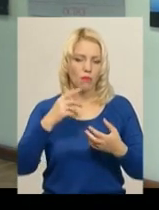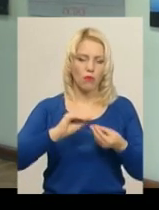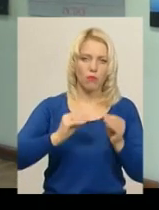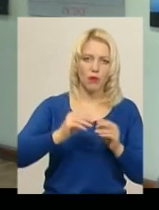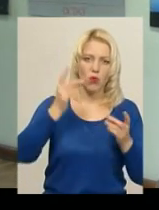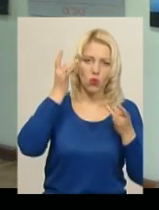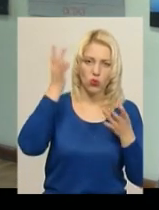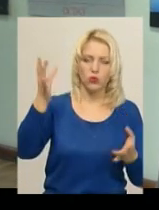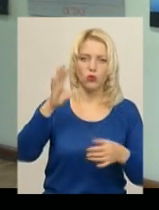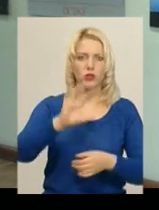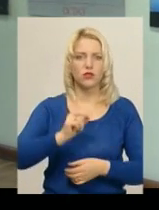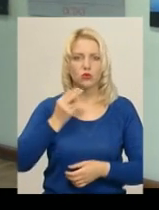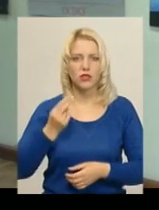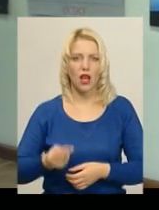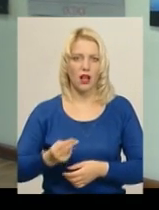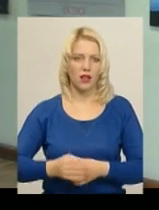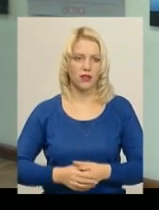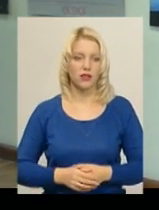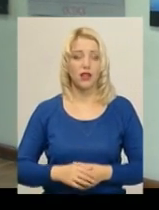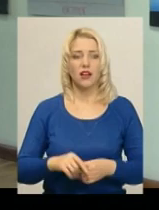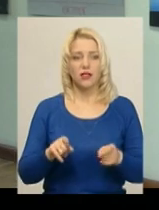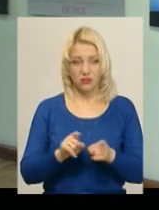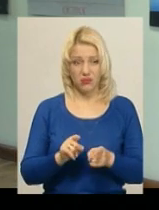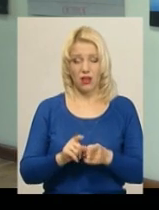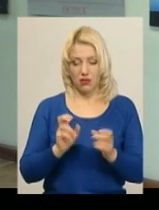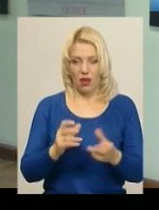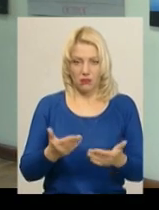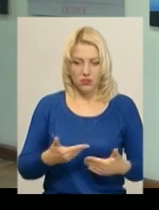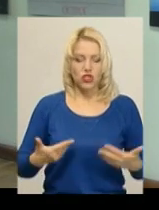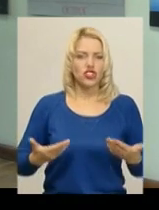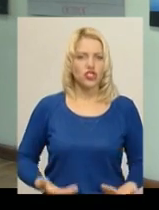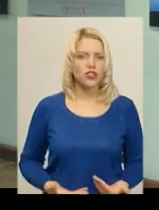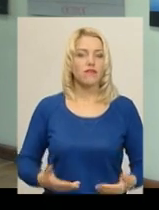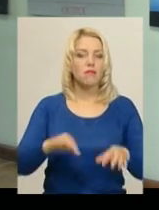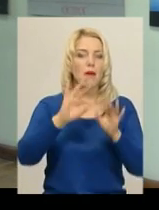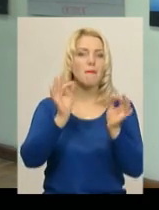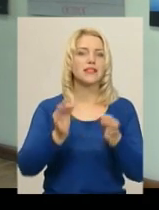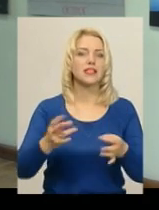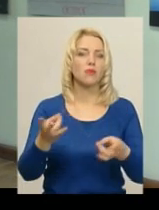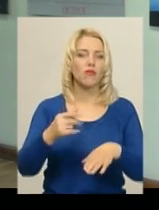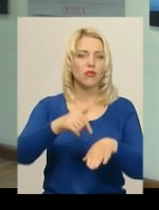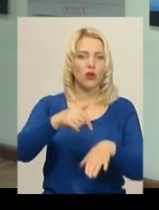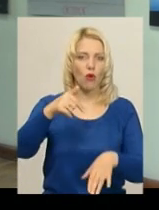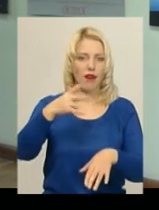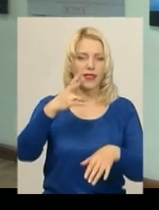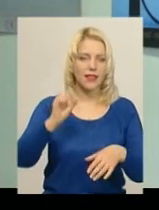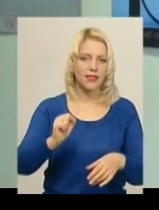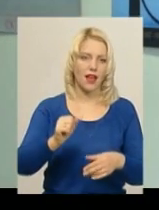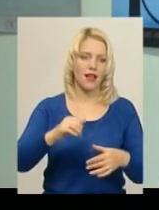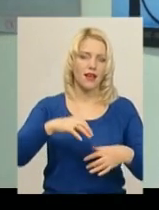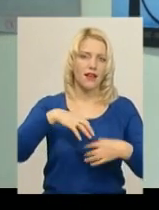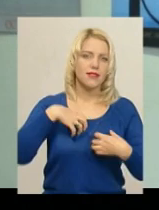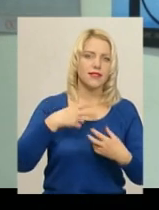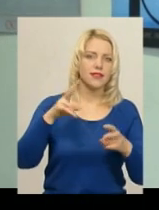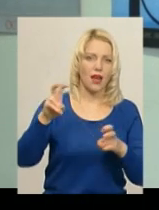проблеми соціальні. Плакат – таке живе мистецтво, яке повинно реагувати на те. Є